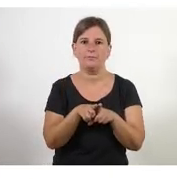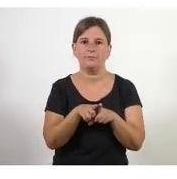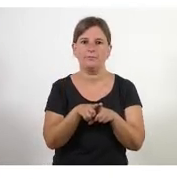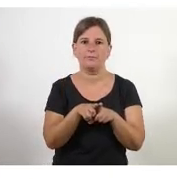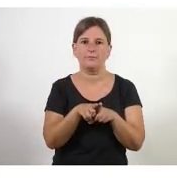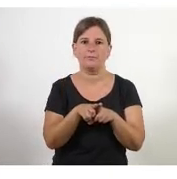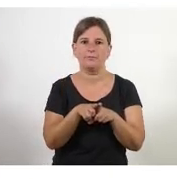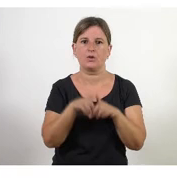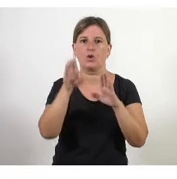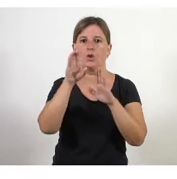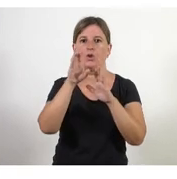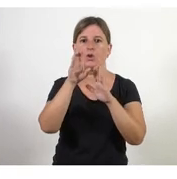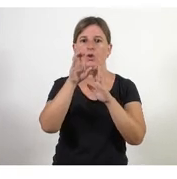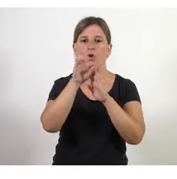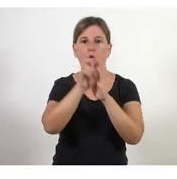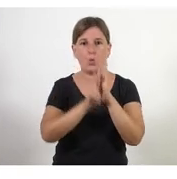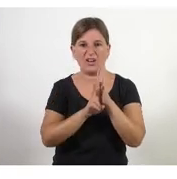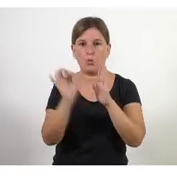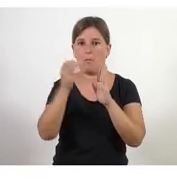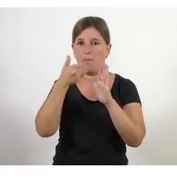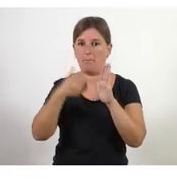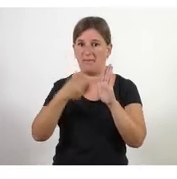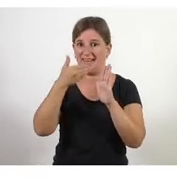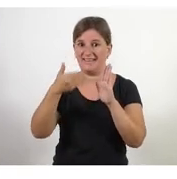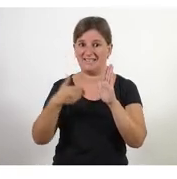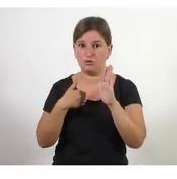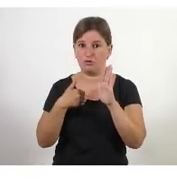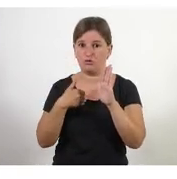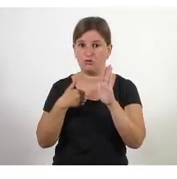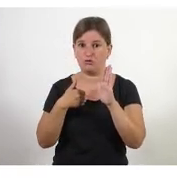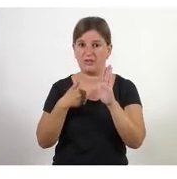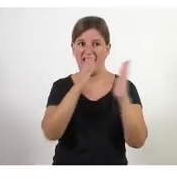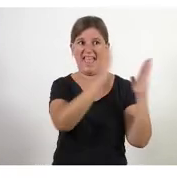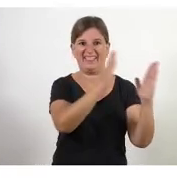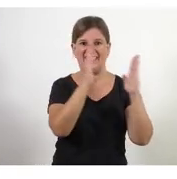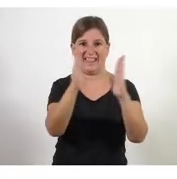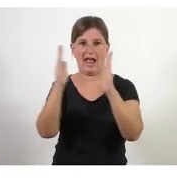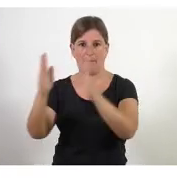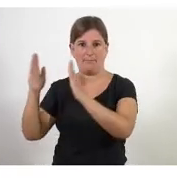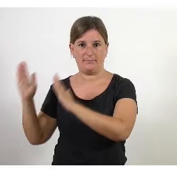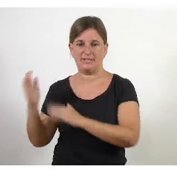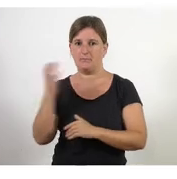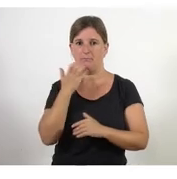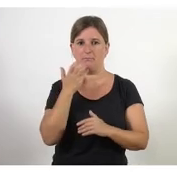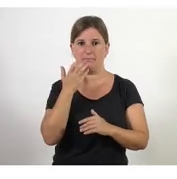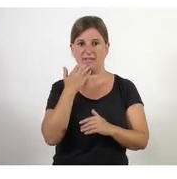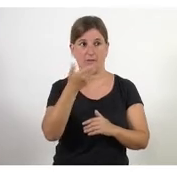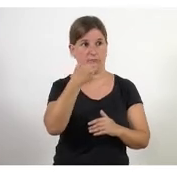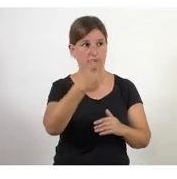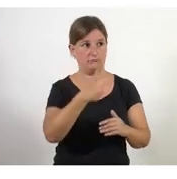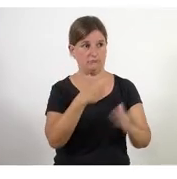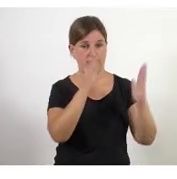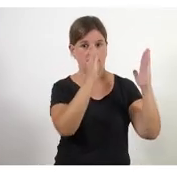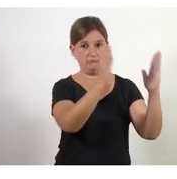els currículums o les peticions d'incorporació de voluntariat col·locades per etapes de dir les persones que acaben de demanar-ho